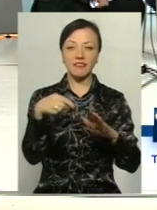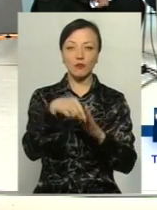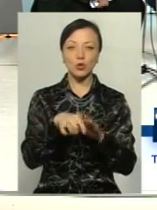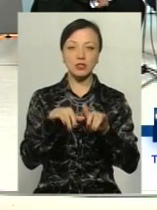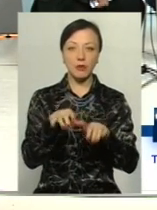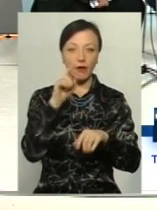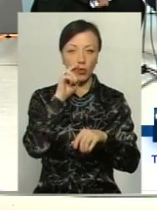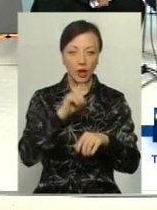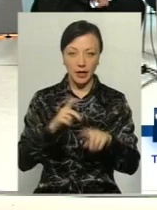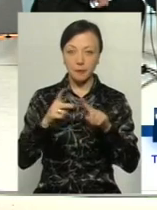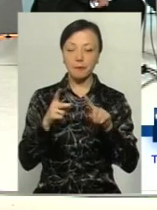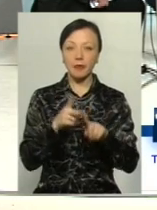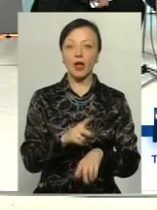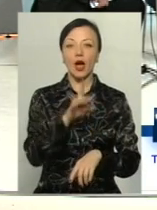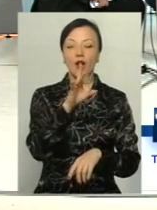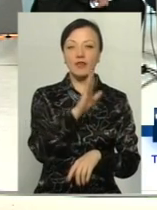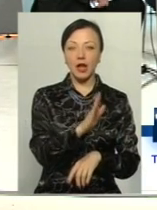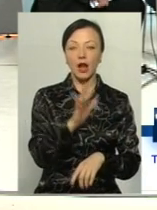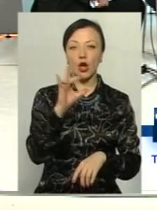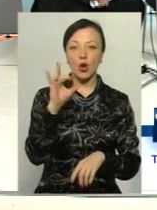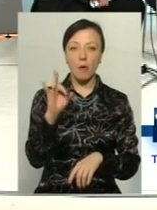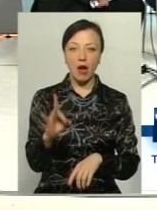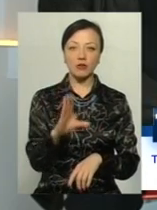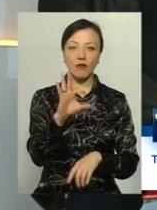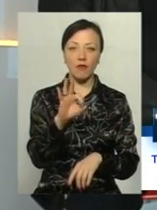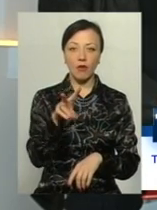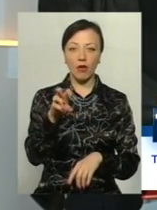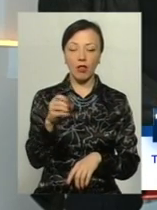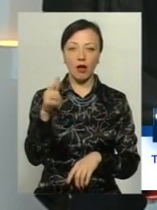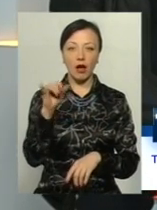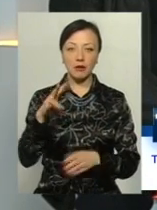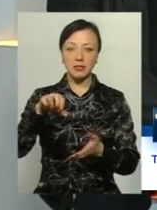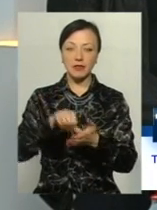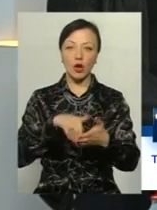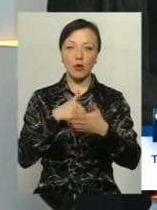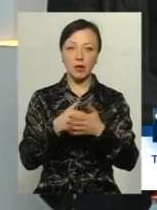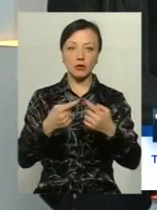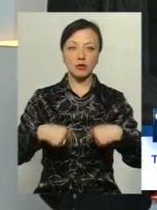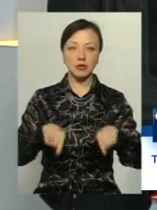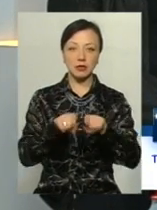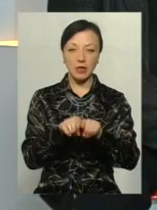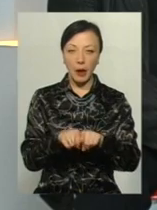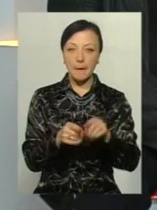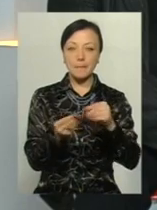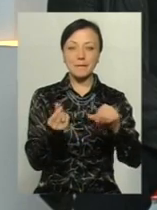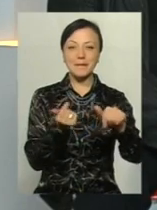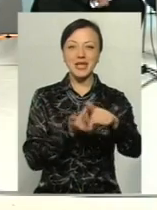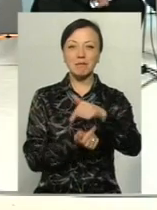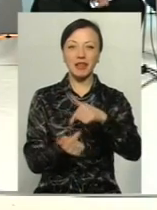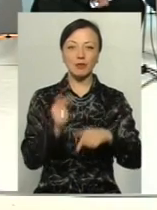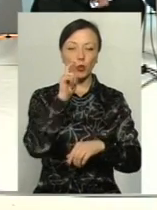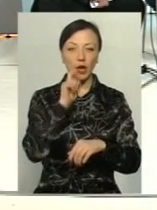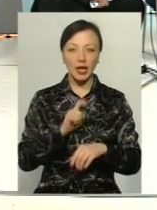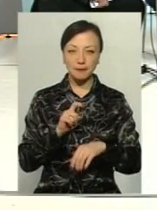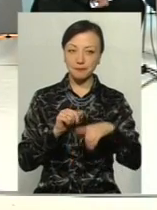України». Віталій Романович Велеган, представник громадської організації «Правилі Альянс підприємців України». По